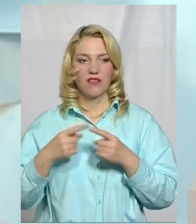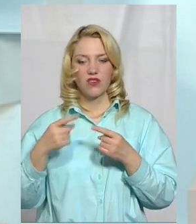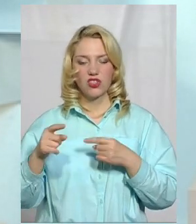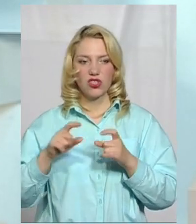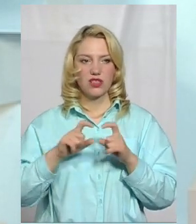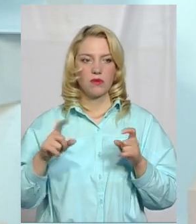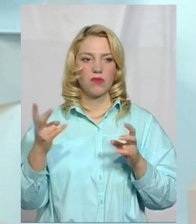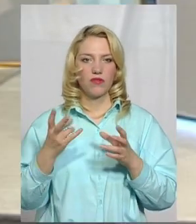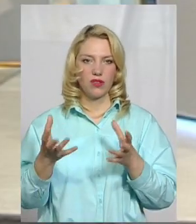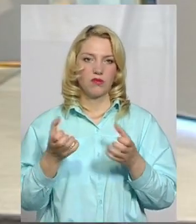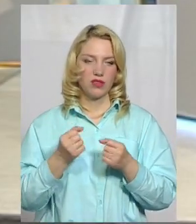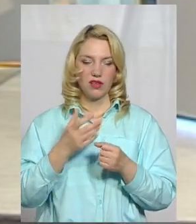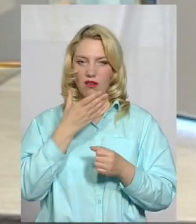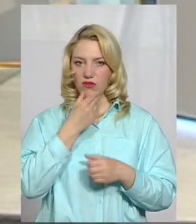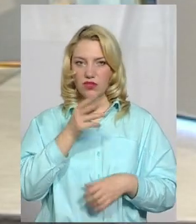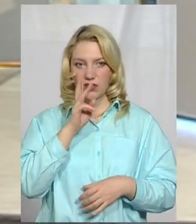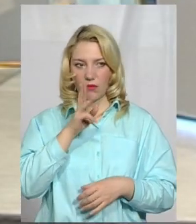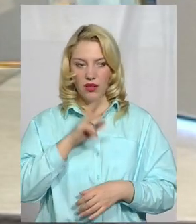повинні діставати гідну зарплату.